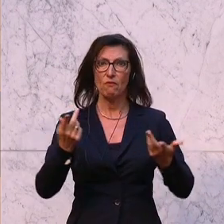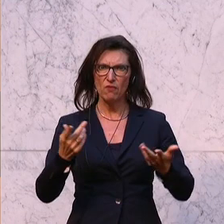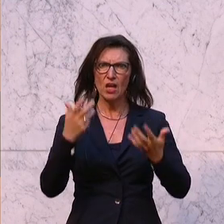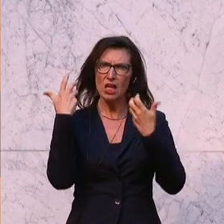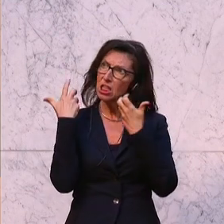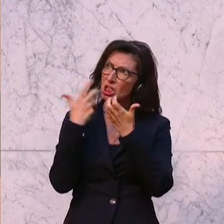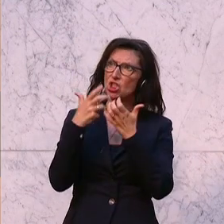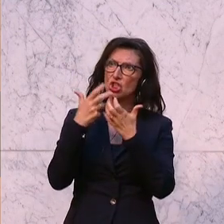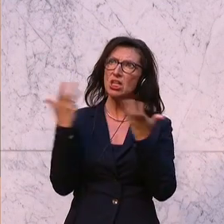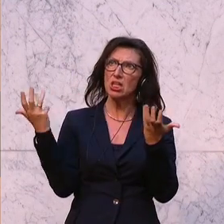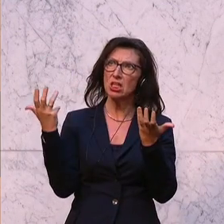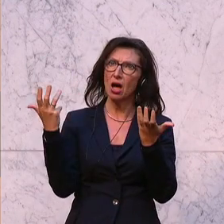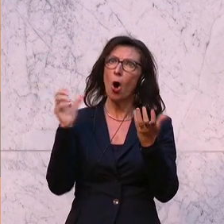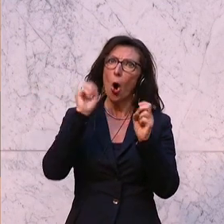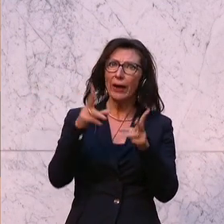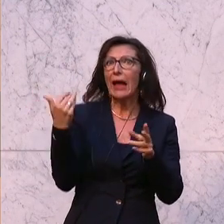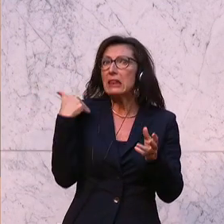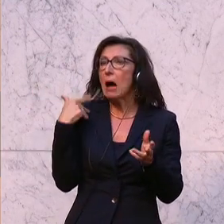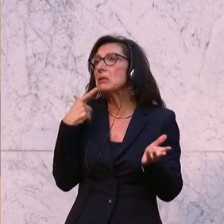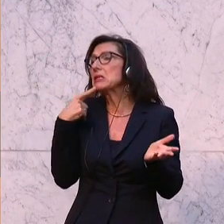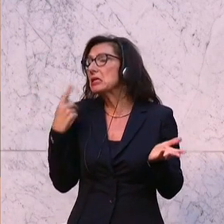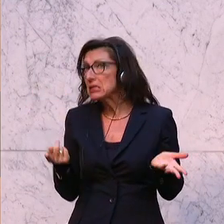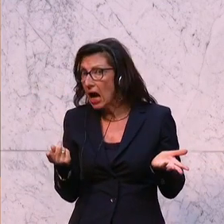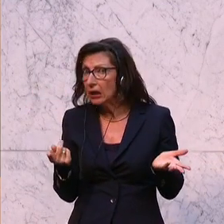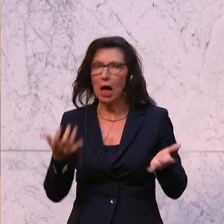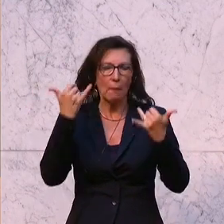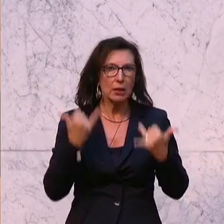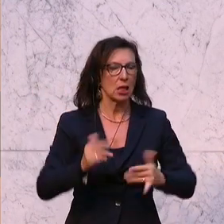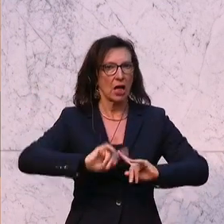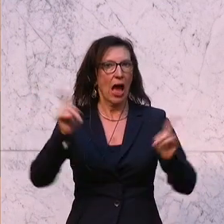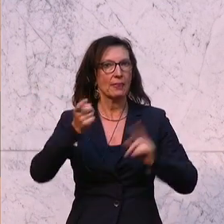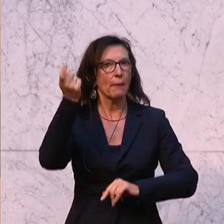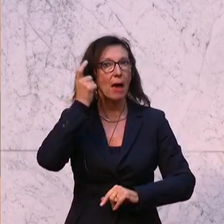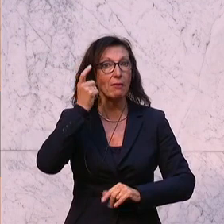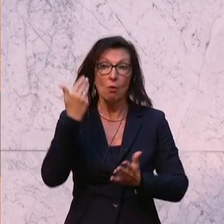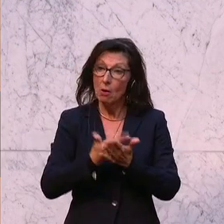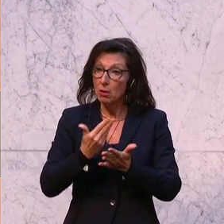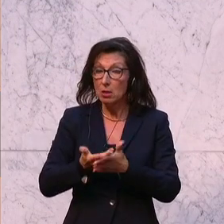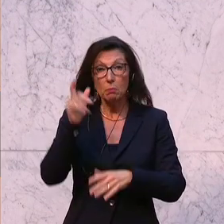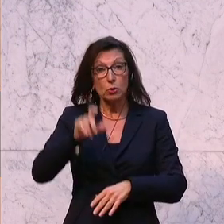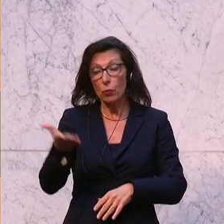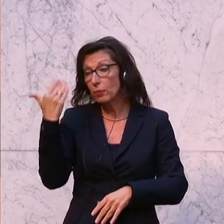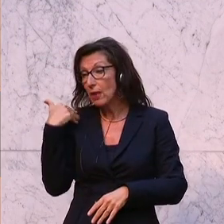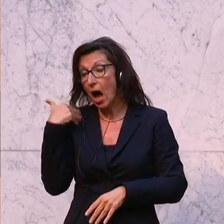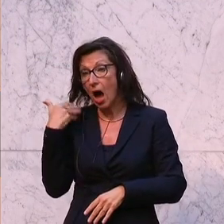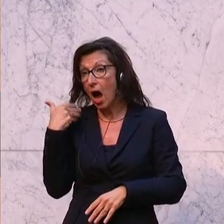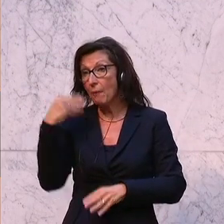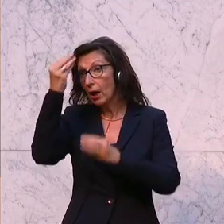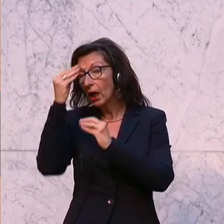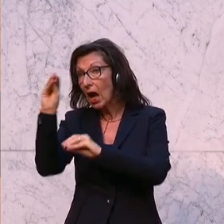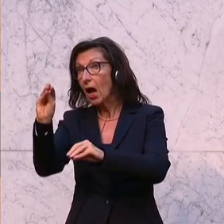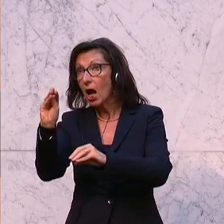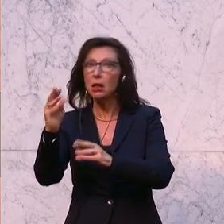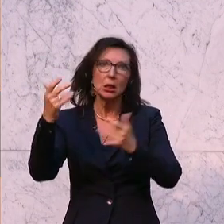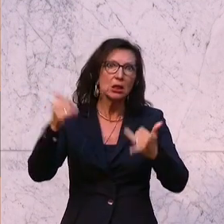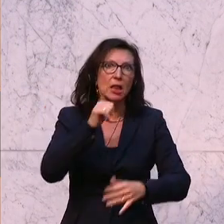wir sind jetzt nicht mehr der Meinung, dass jemand, der damals ein Ehrenzeichen bekommen hat, das jetzt auch weiterhin haben soll und auch